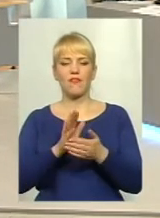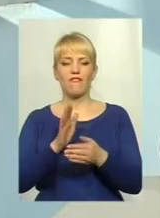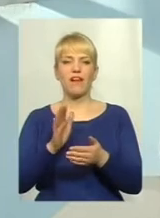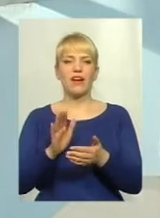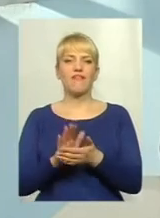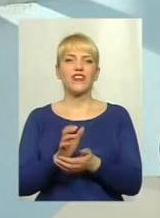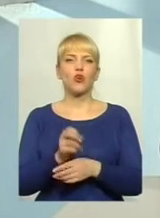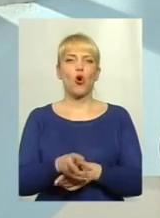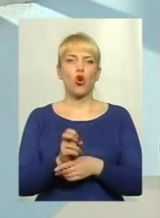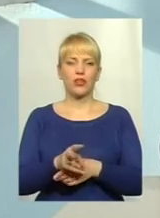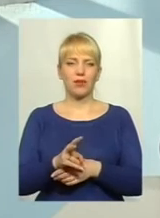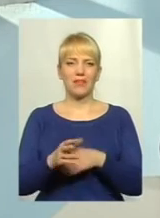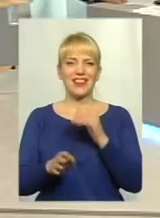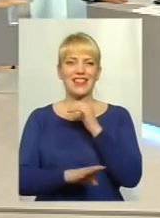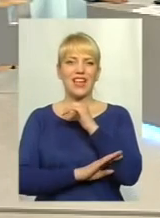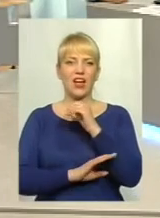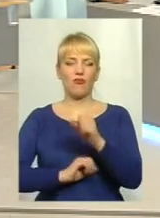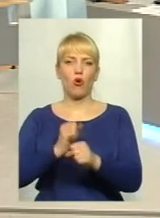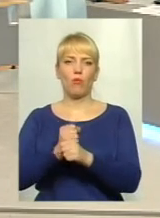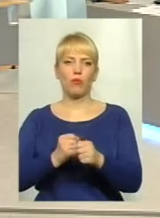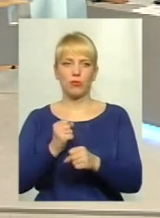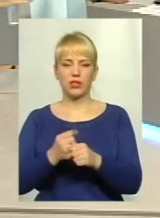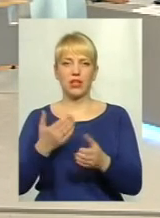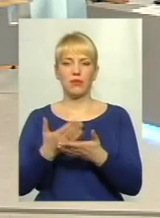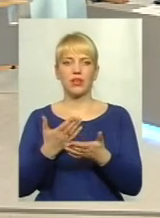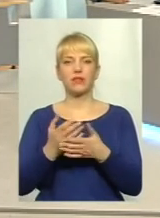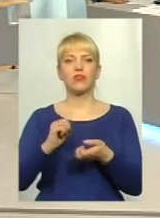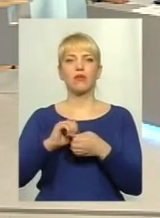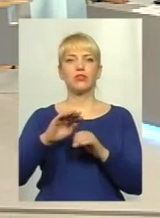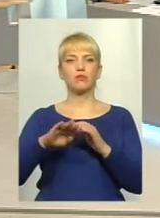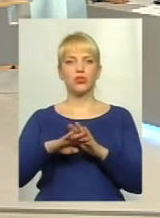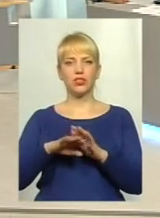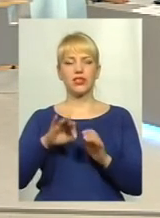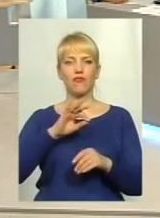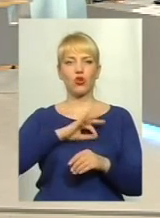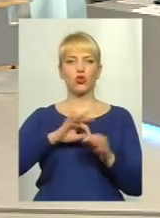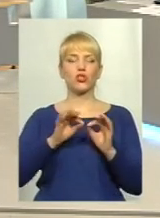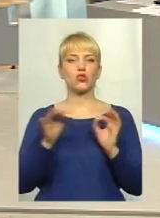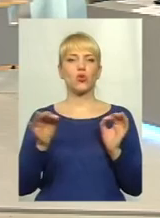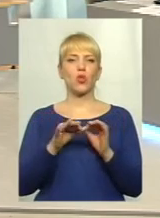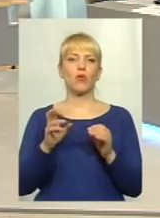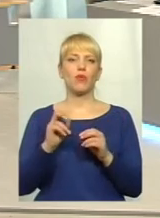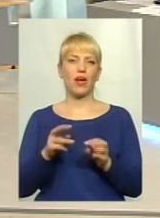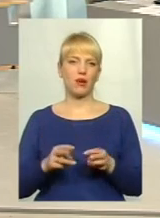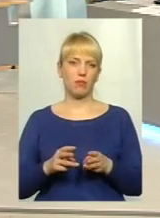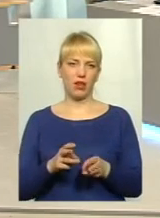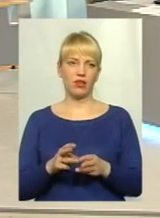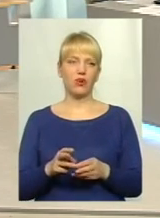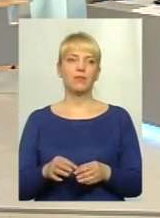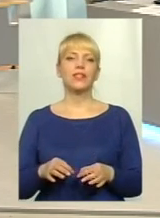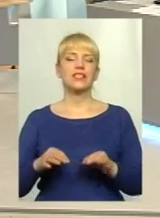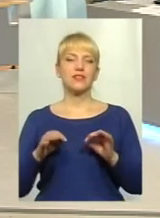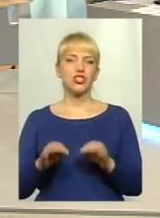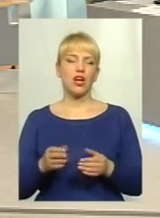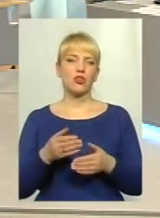проблему палива. власне, і того самого паливого листя. наприклад, використовується як солома, як паливо. Тобто, звичайно, можна